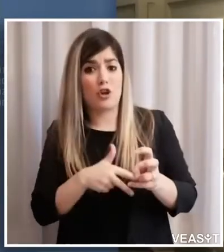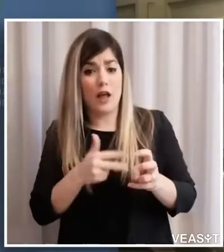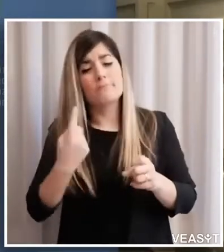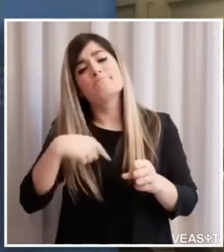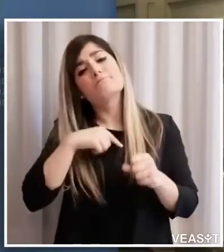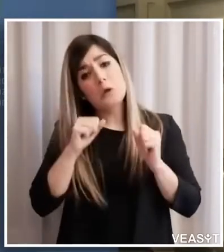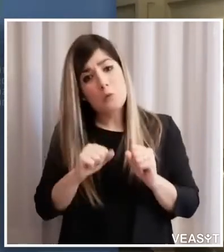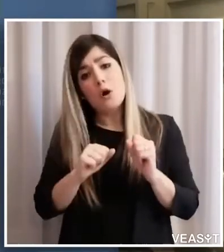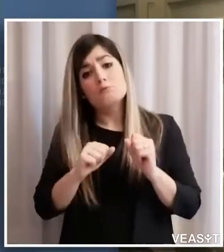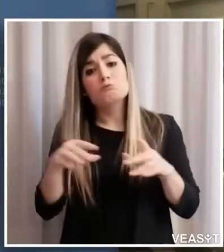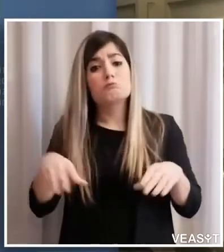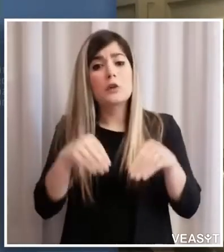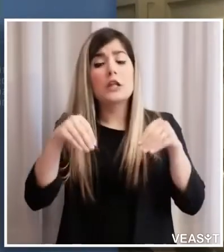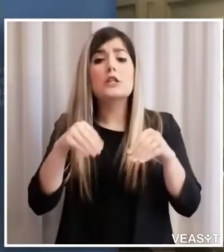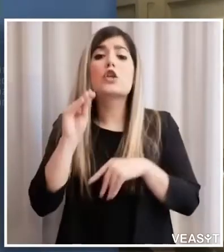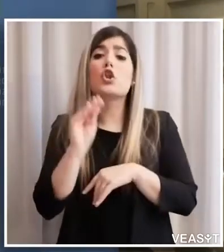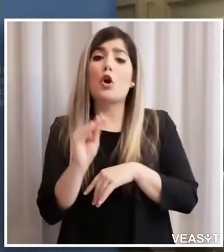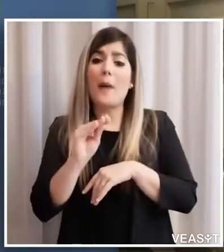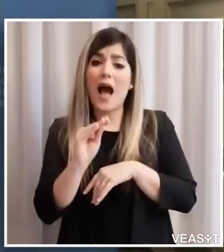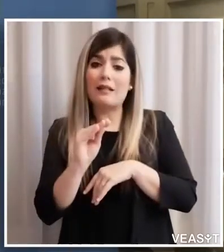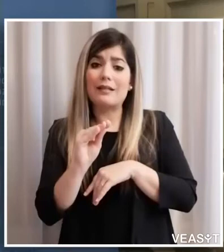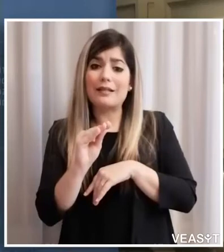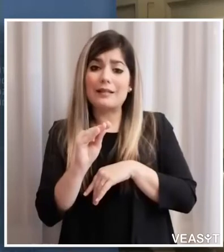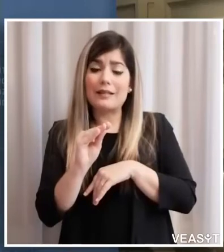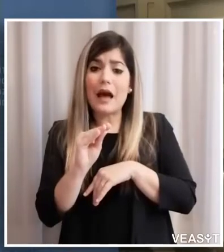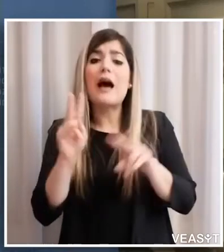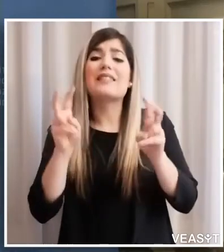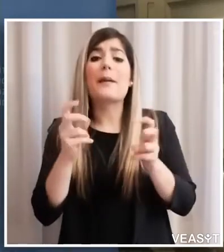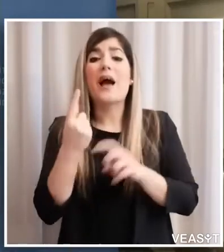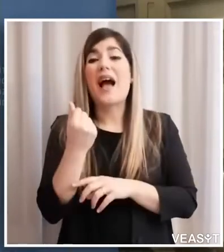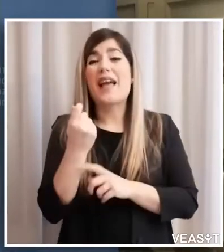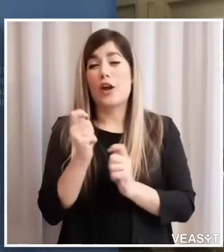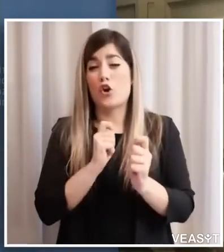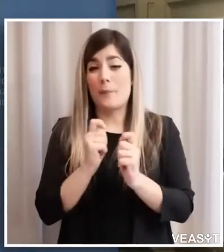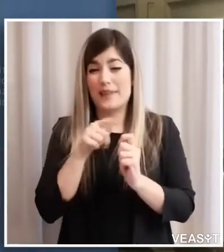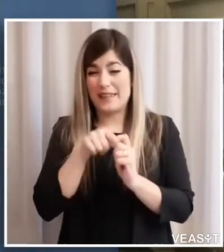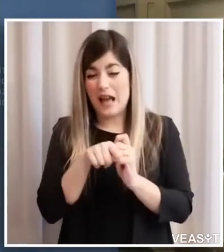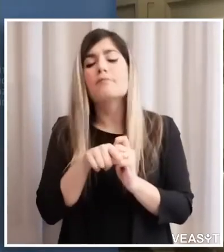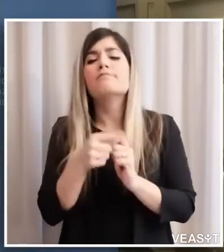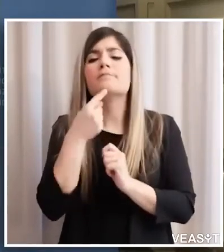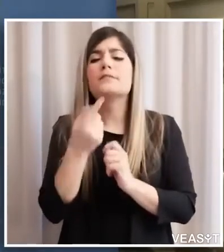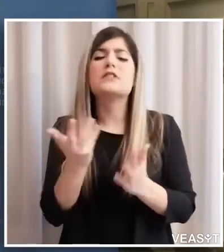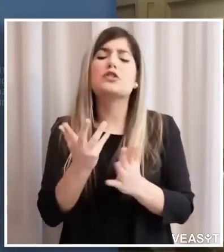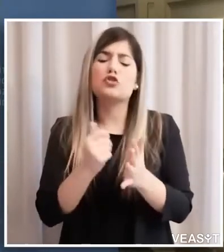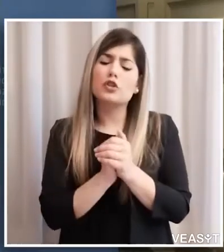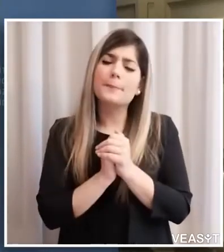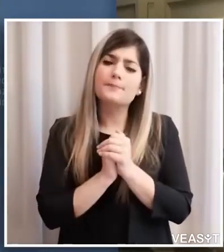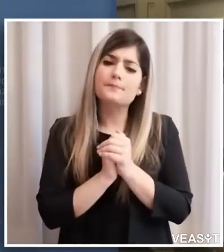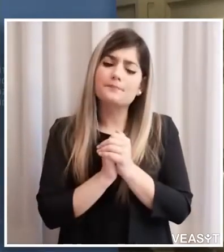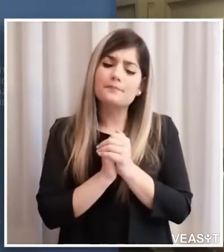domanda riguardante il settore dell'economia dice che l'ordinanza